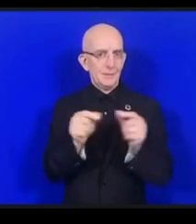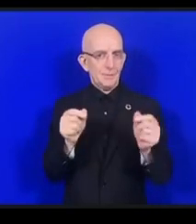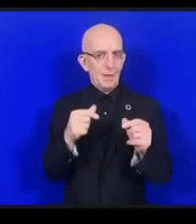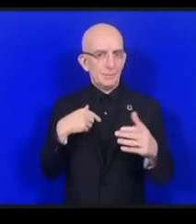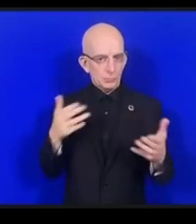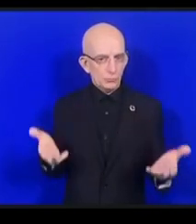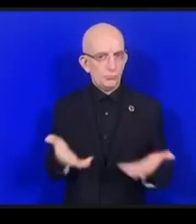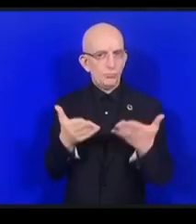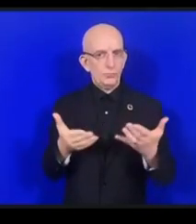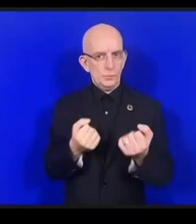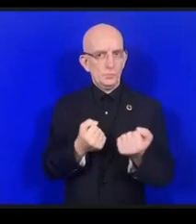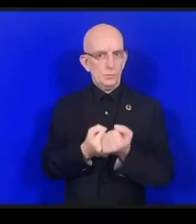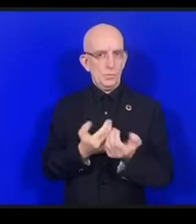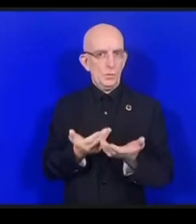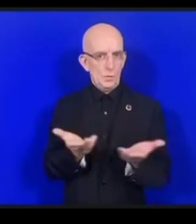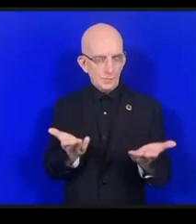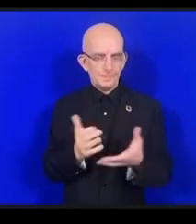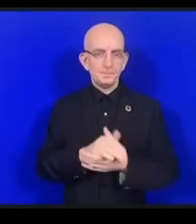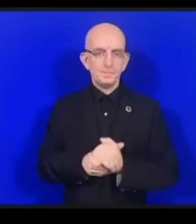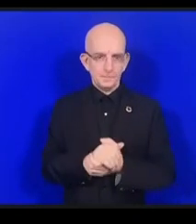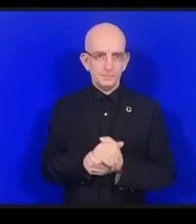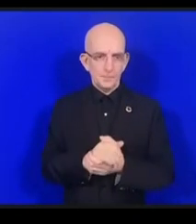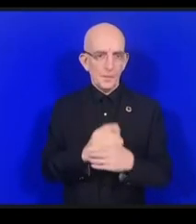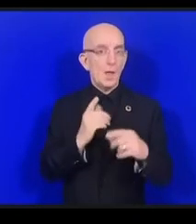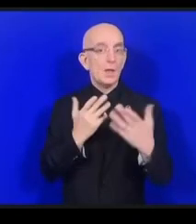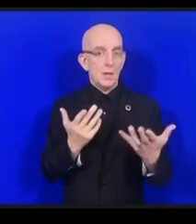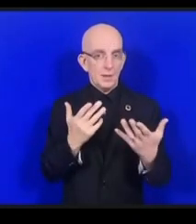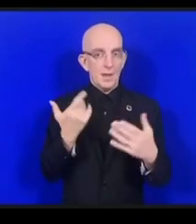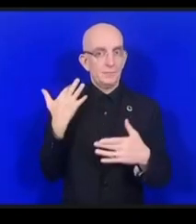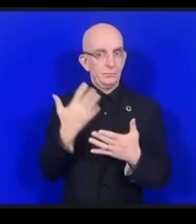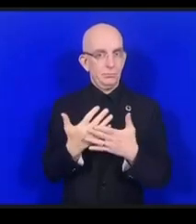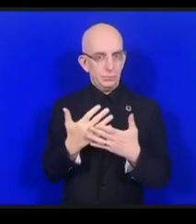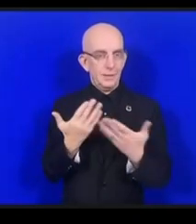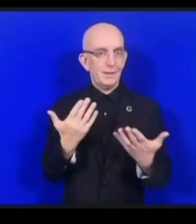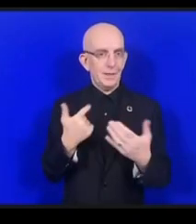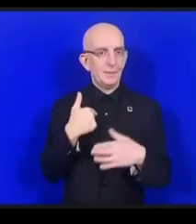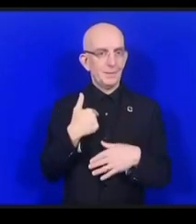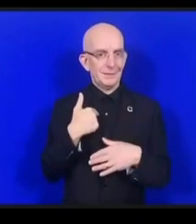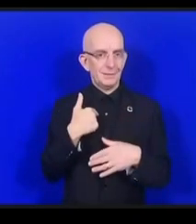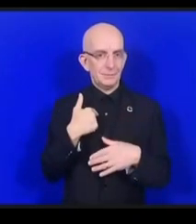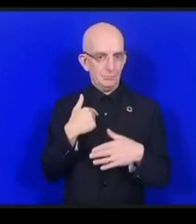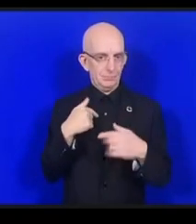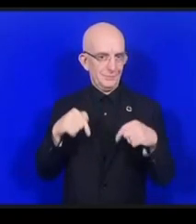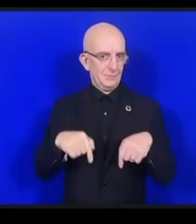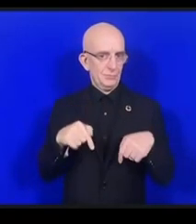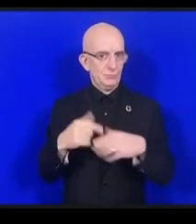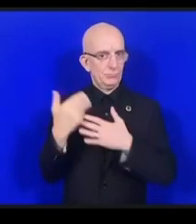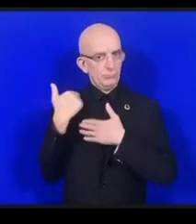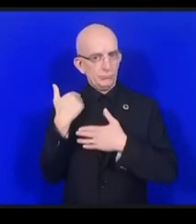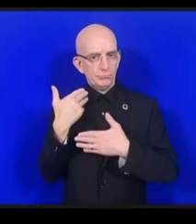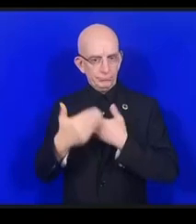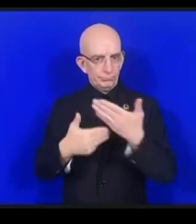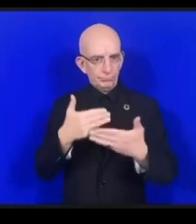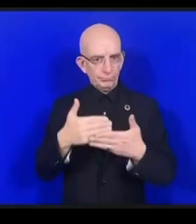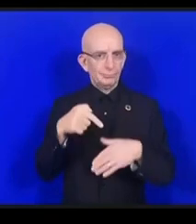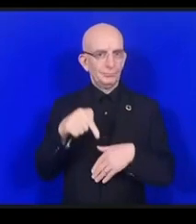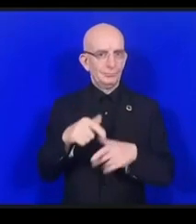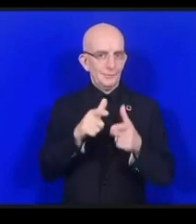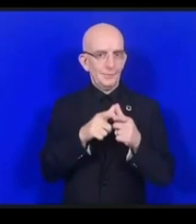après un accident de voiture j'ai étudié avec l'association de rééducation du Japon